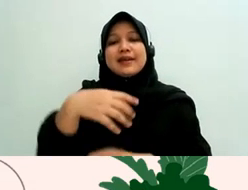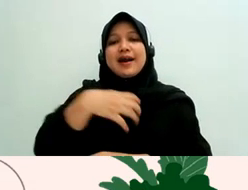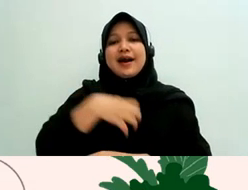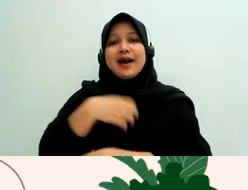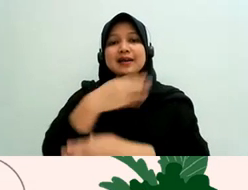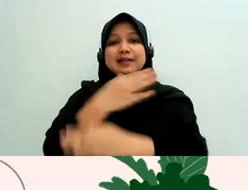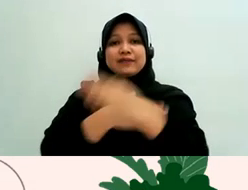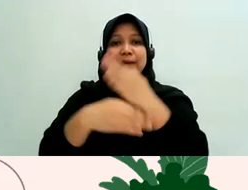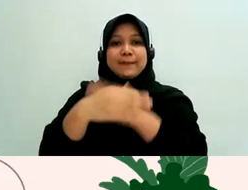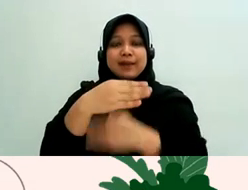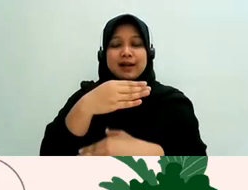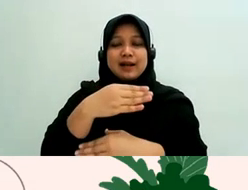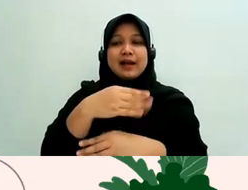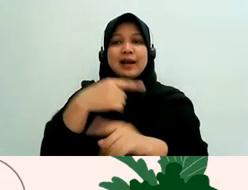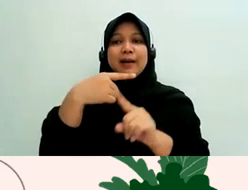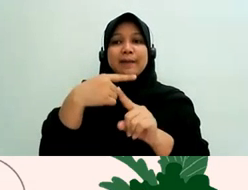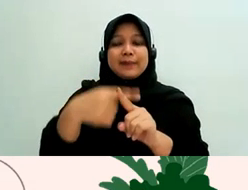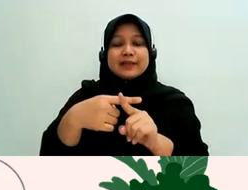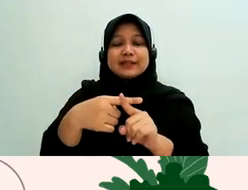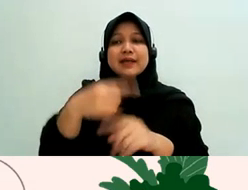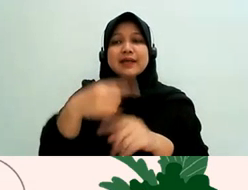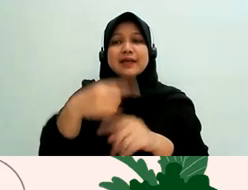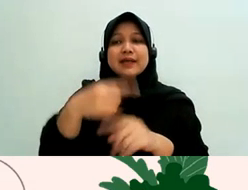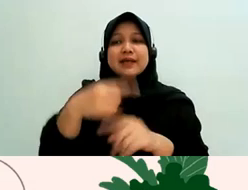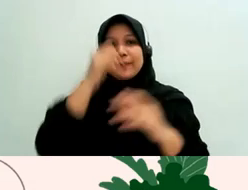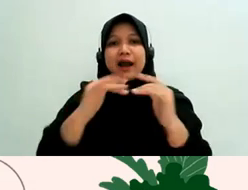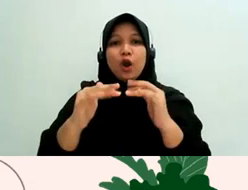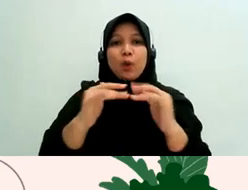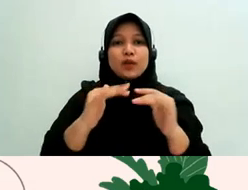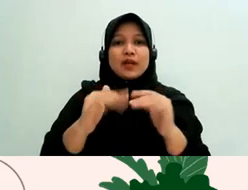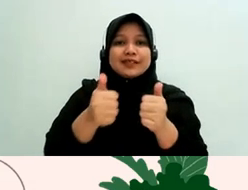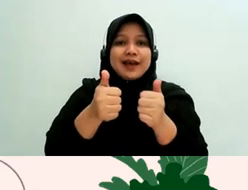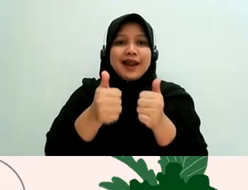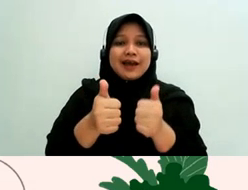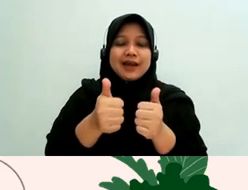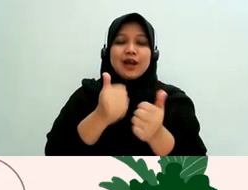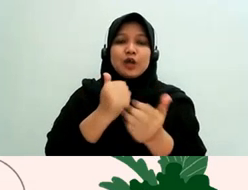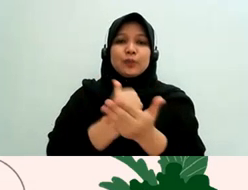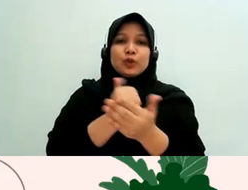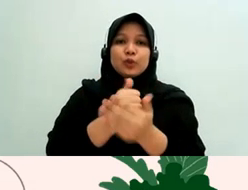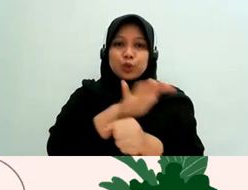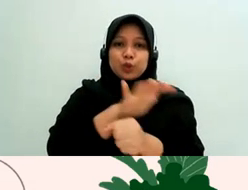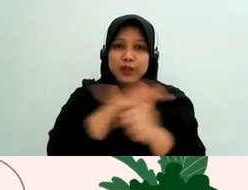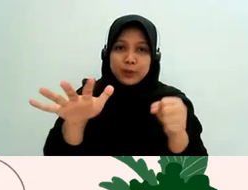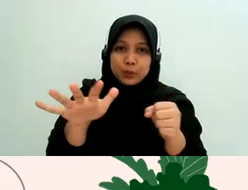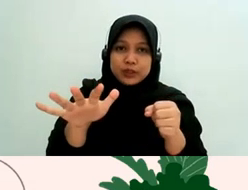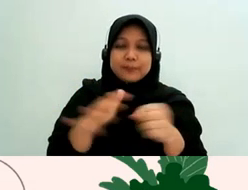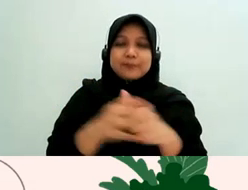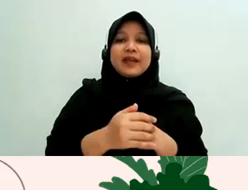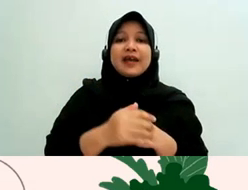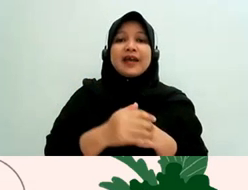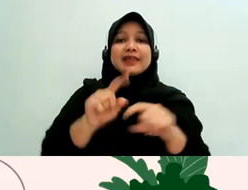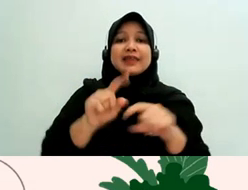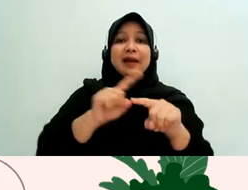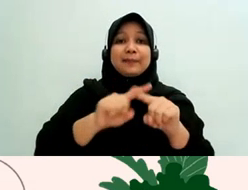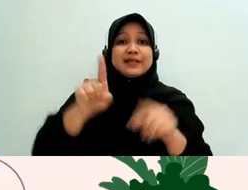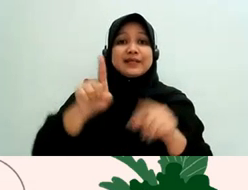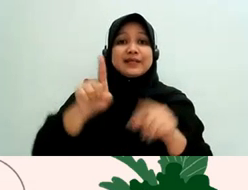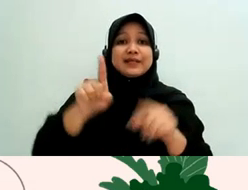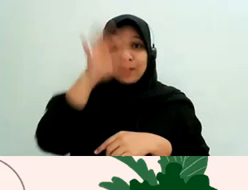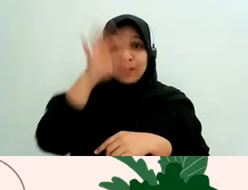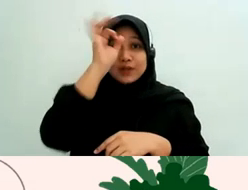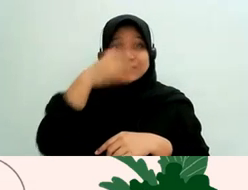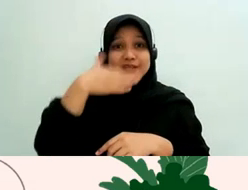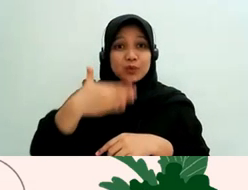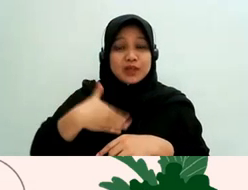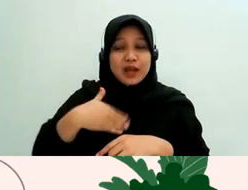manufabel dan memenuhi prinsip akomodasi yang layak nah ternyata kepolisian sampai sekarang belum ada nih belum punya nah kan